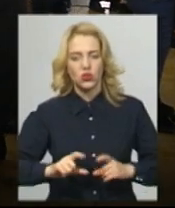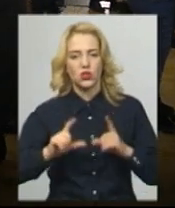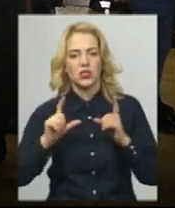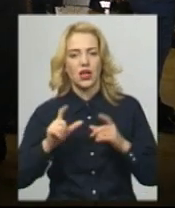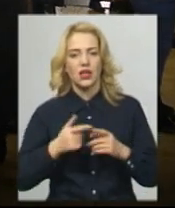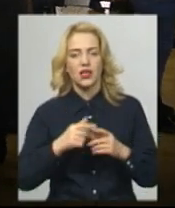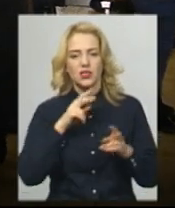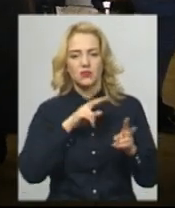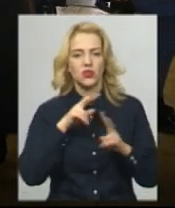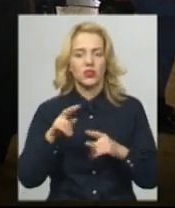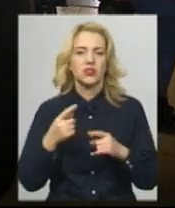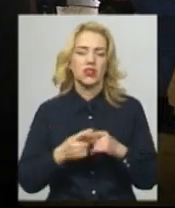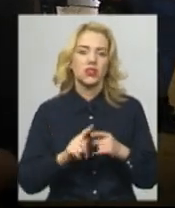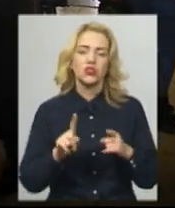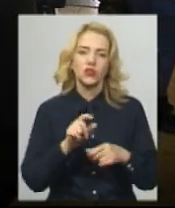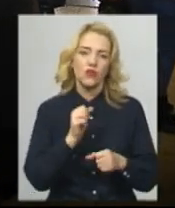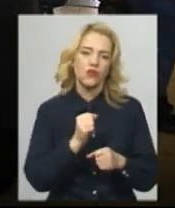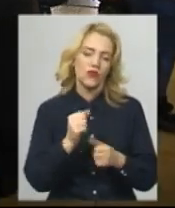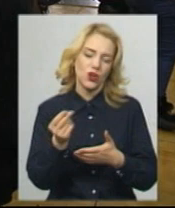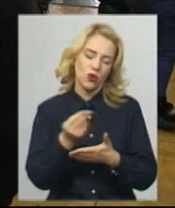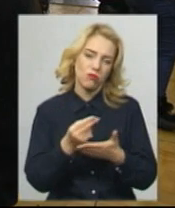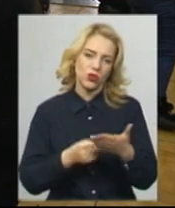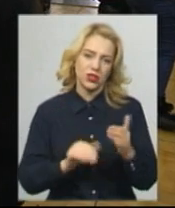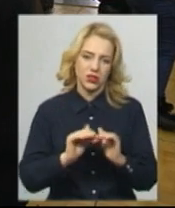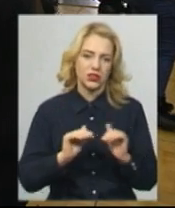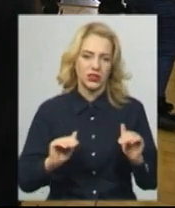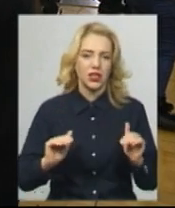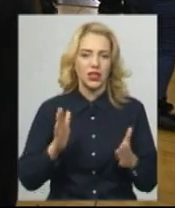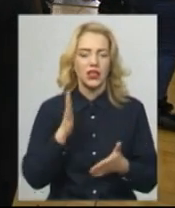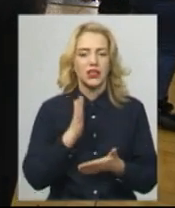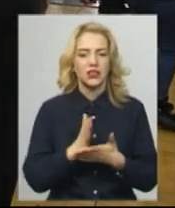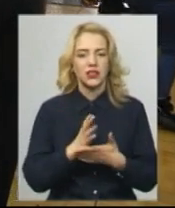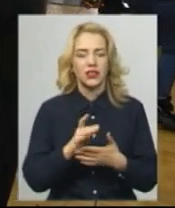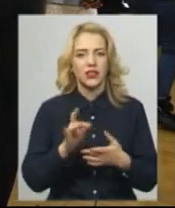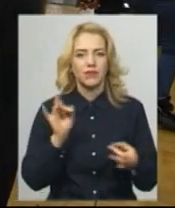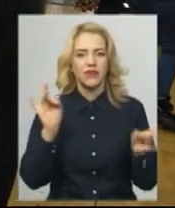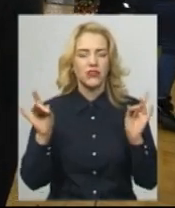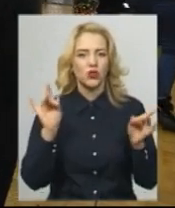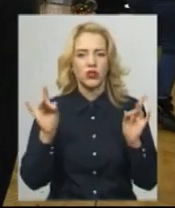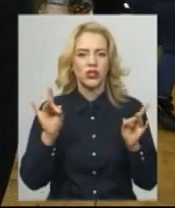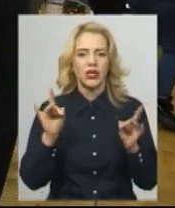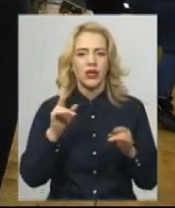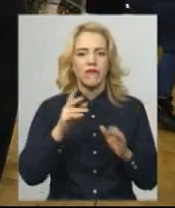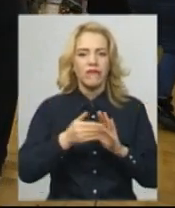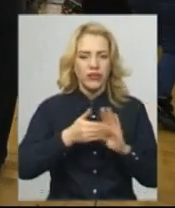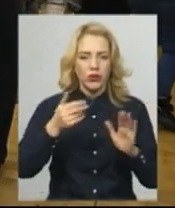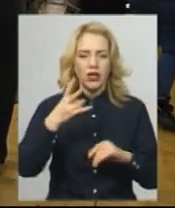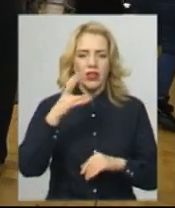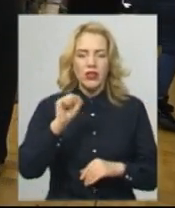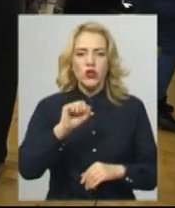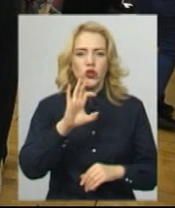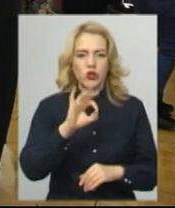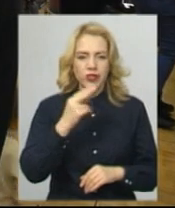роботах дітей, особливо вже більш старших, є відгуки на якісь соціальні події. Це